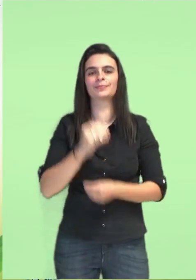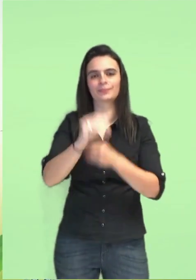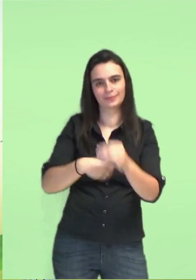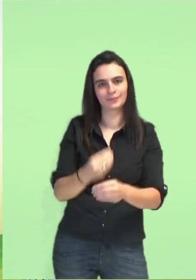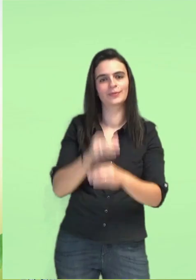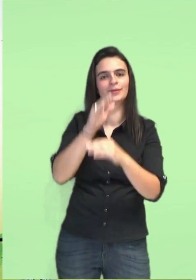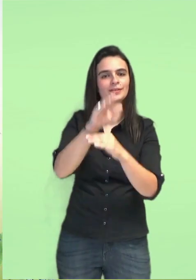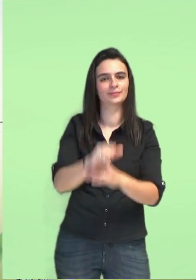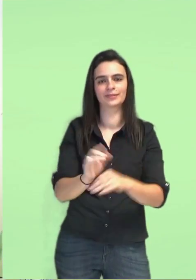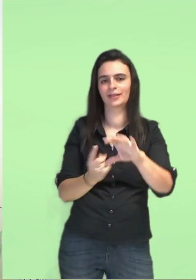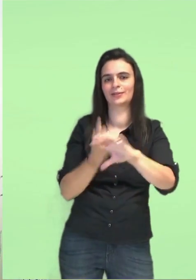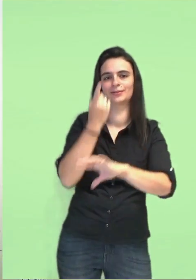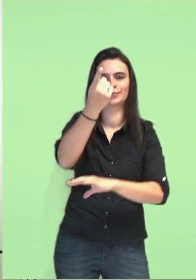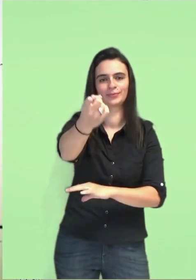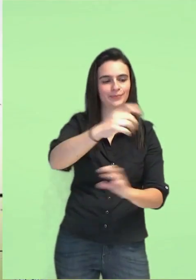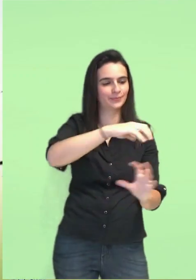Écolo